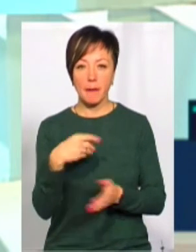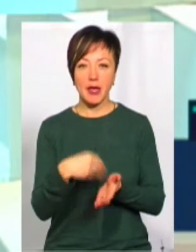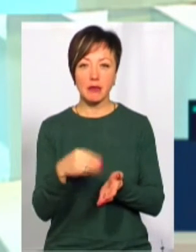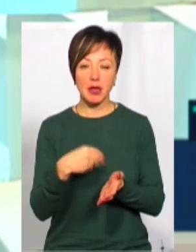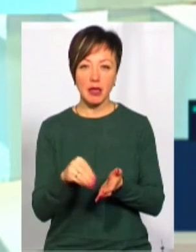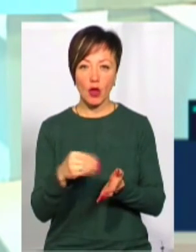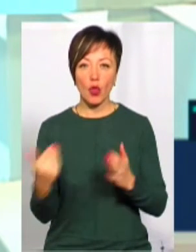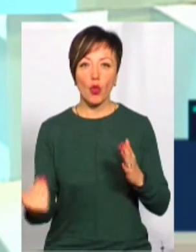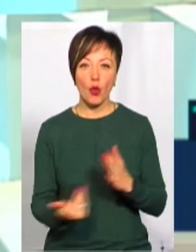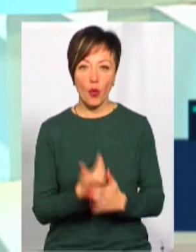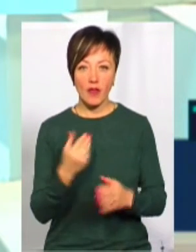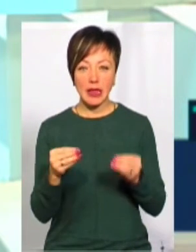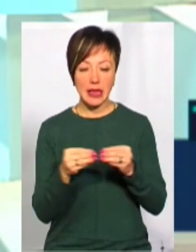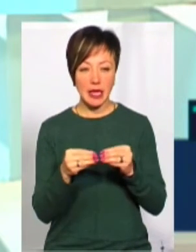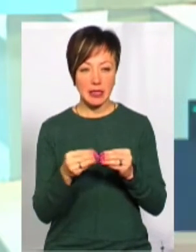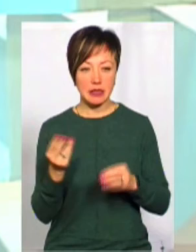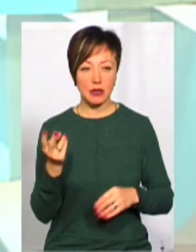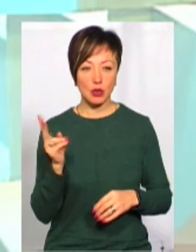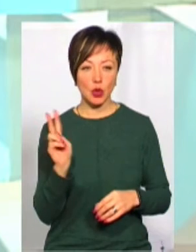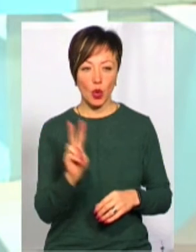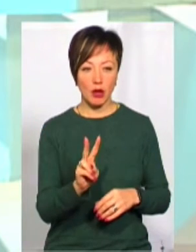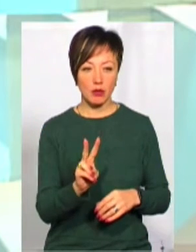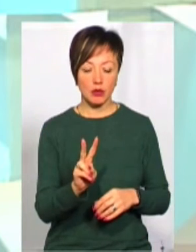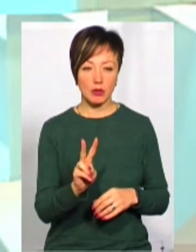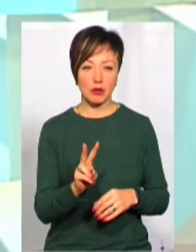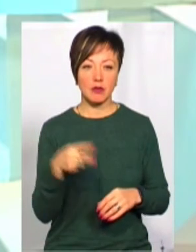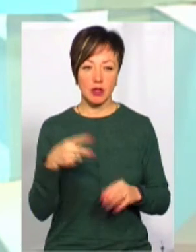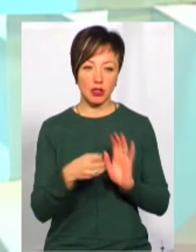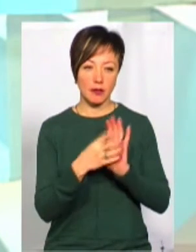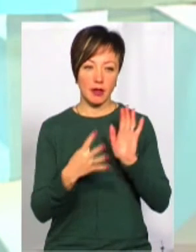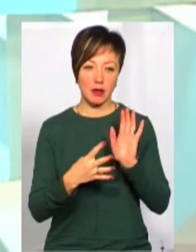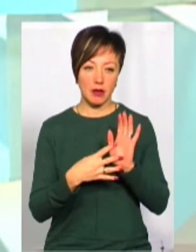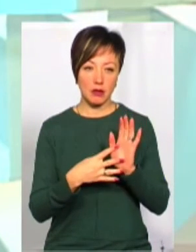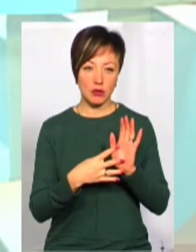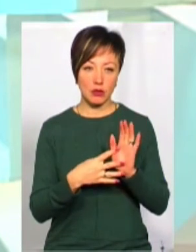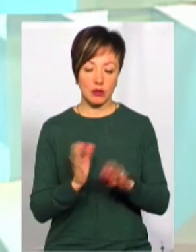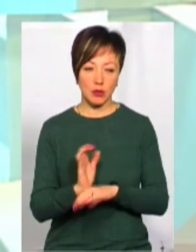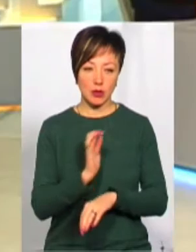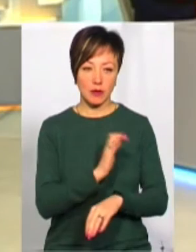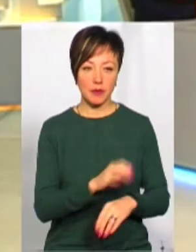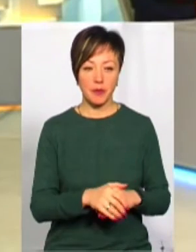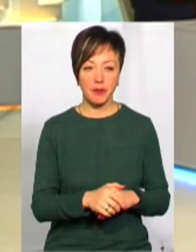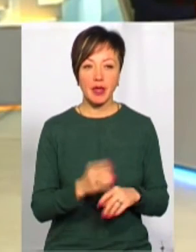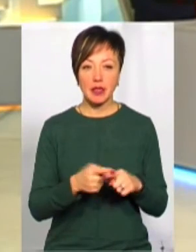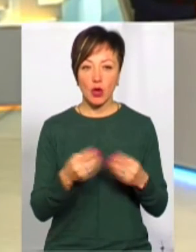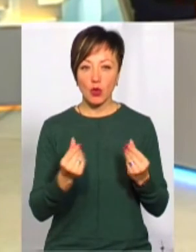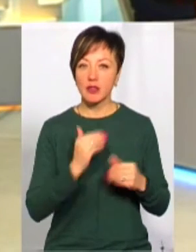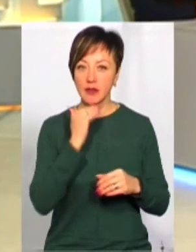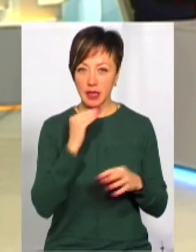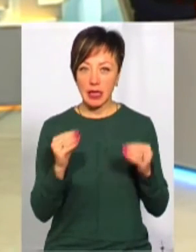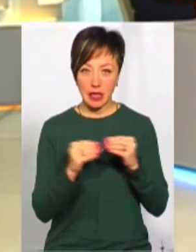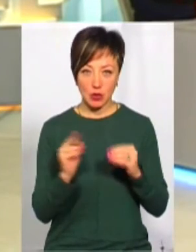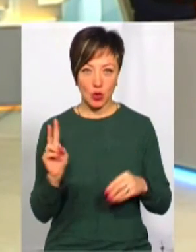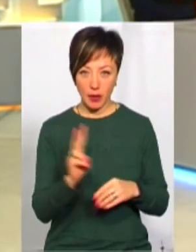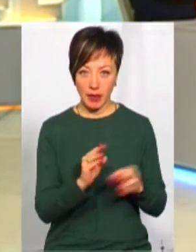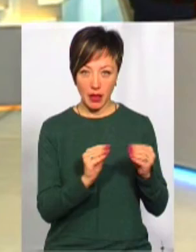придбані нові 10 тролейбусів, які поставлені в 2019 році. Тобто, виходить, ці гроші хватить тільки на